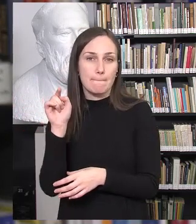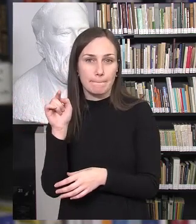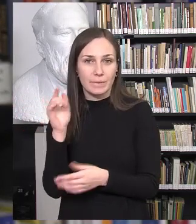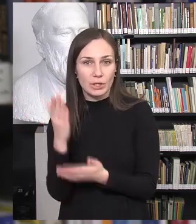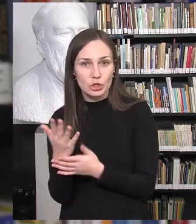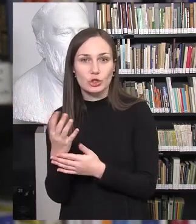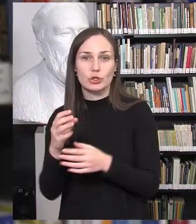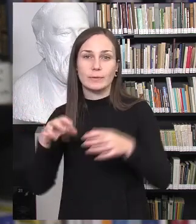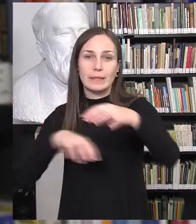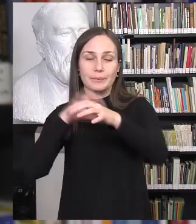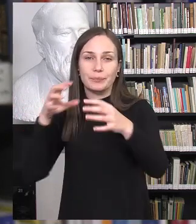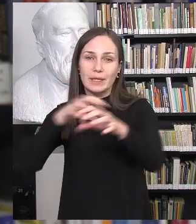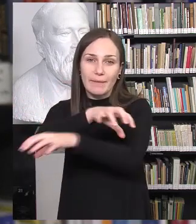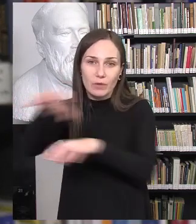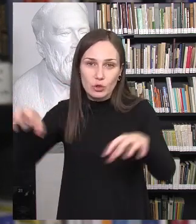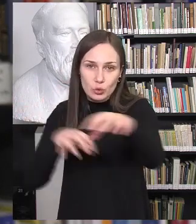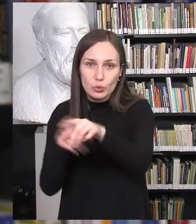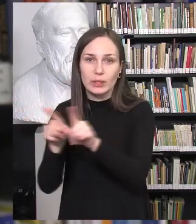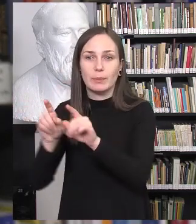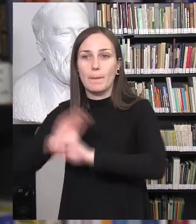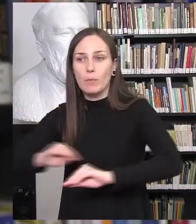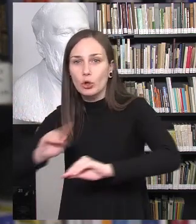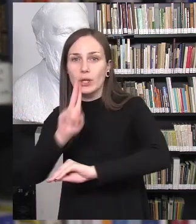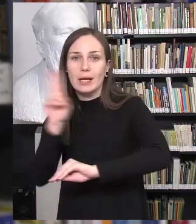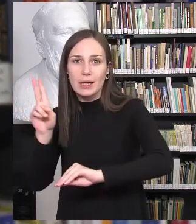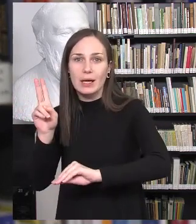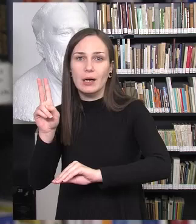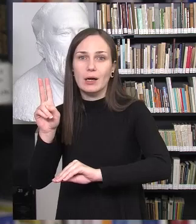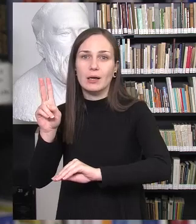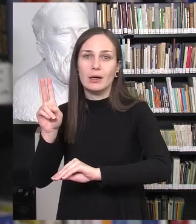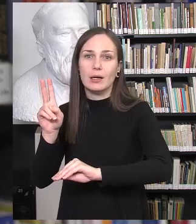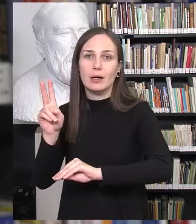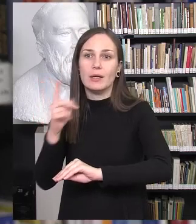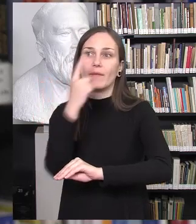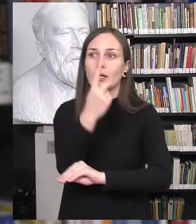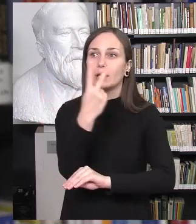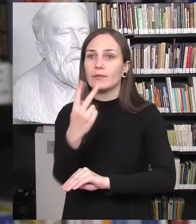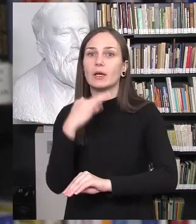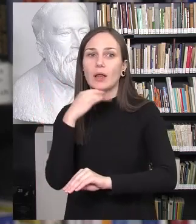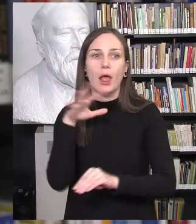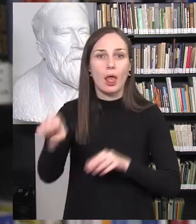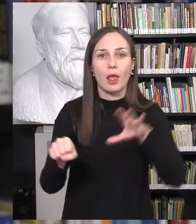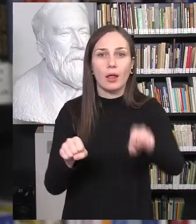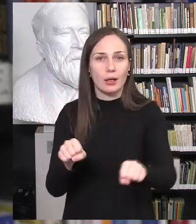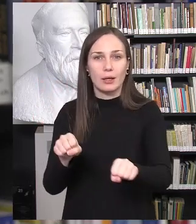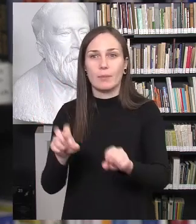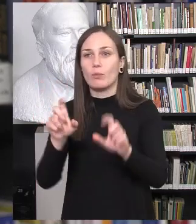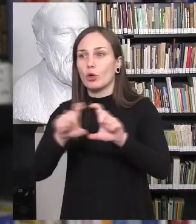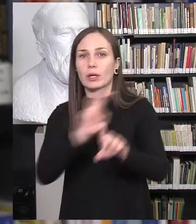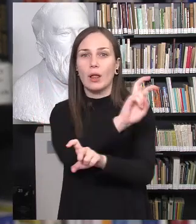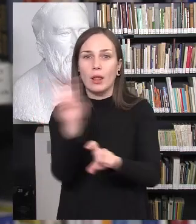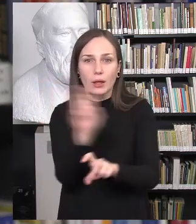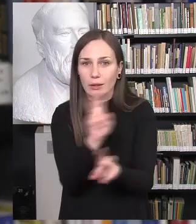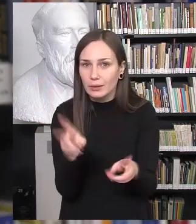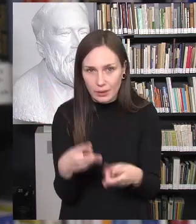ir infrastruktūra, ir mokytai, kuriems nereikia ten graibytis po vieną ar kitą, per kelias mokyklas dirbti